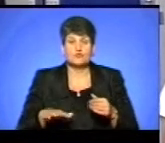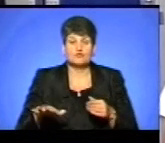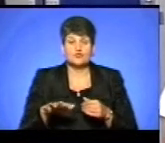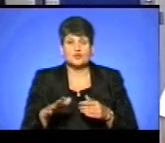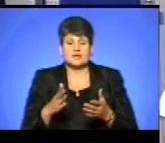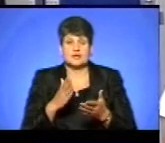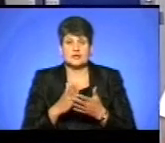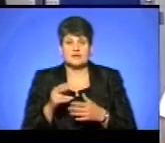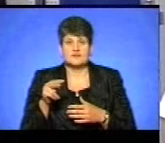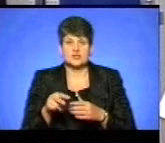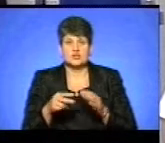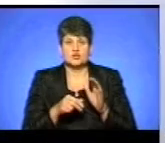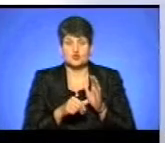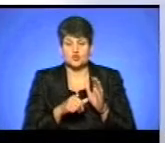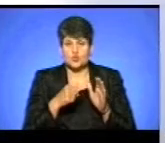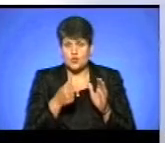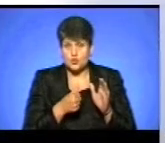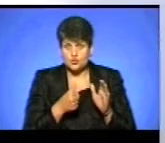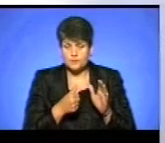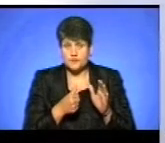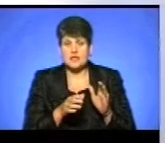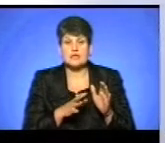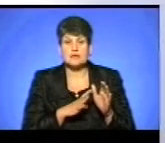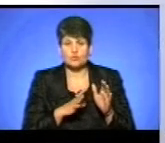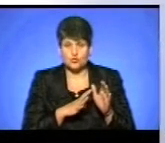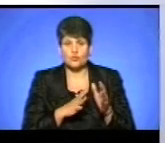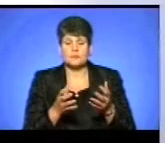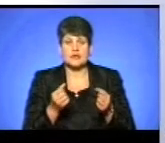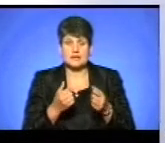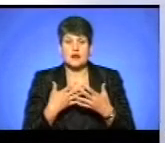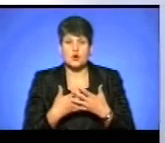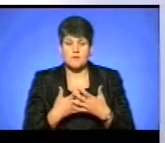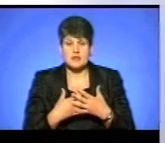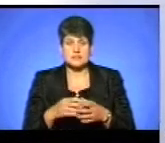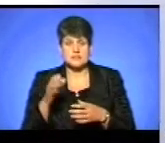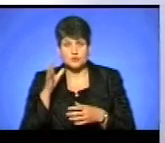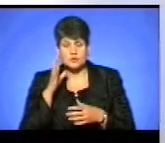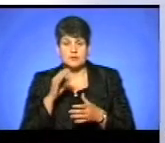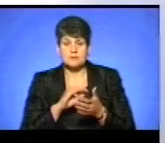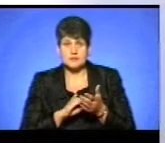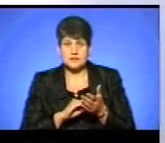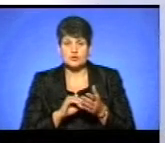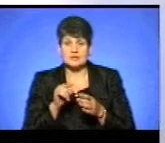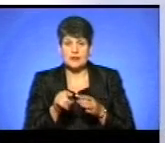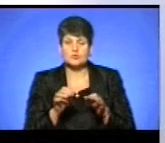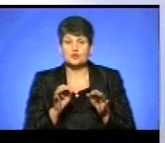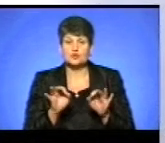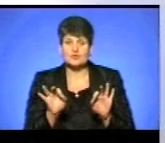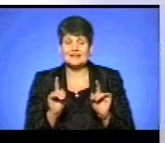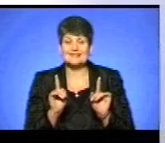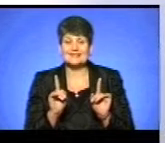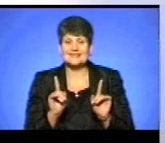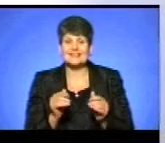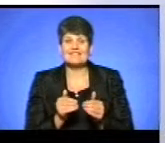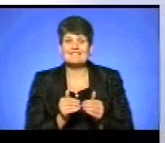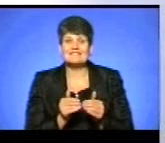який діяв з 2006 року, і був прийнятий на громадських слуханнях, написано, що там дозволялися тільки відкриті